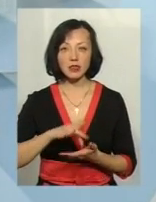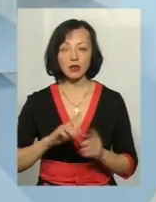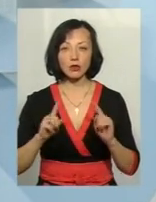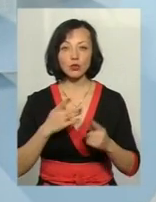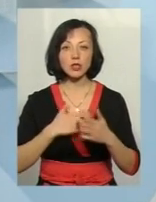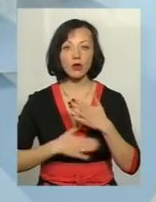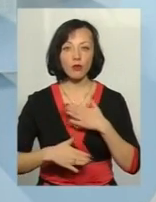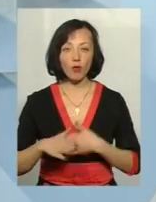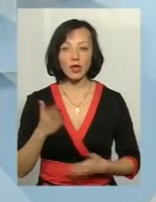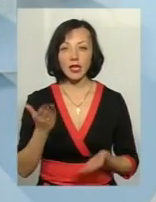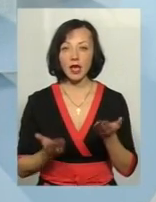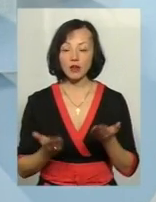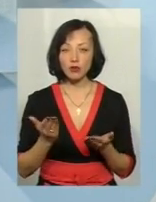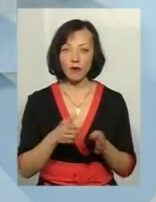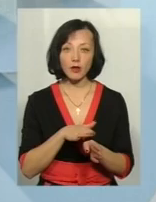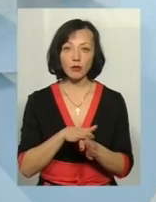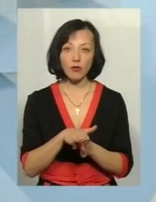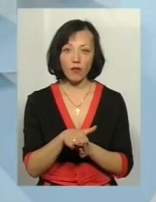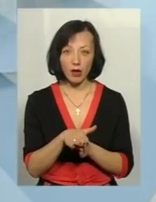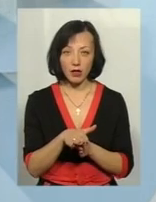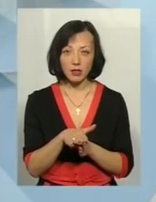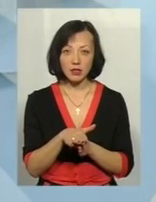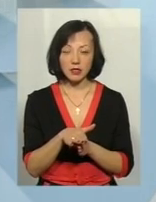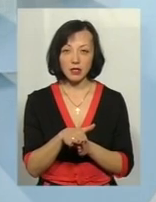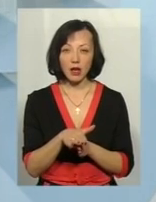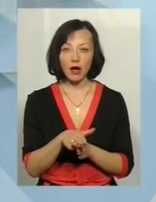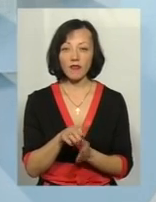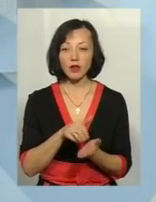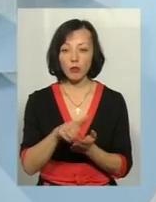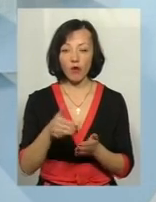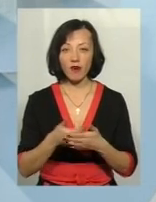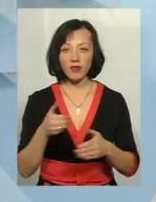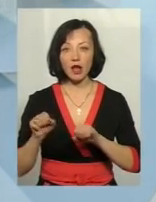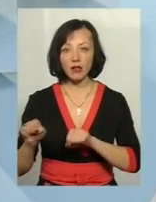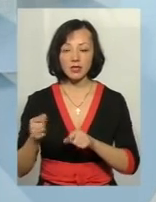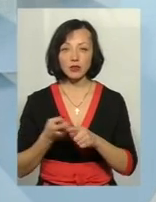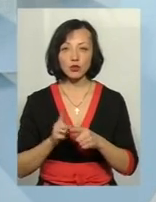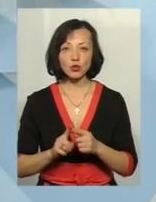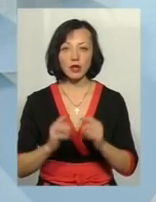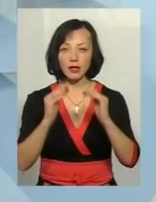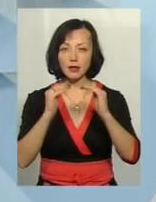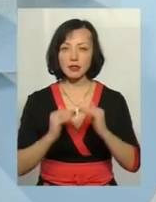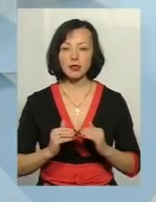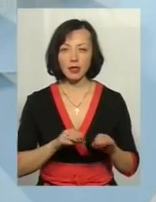задоволені. Якщо відбувається відмова від адвокатів, це дуже низький